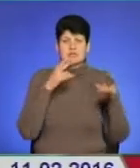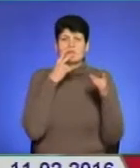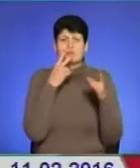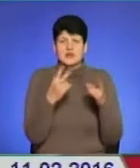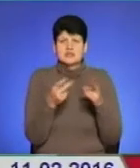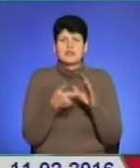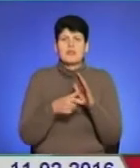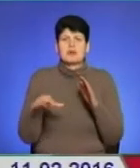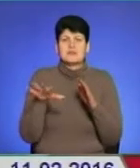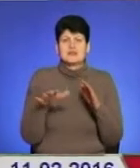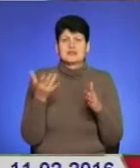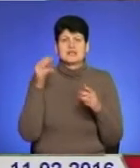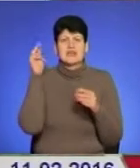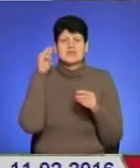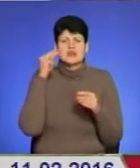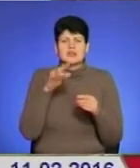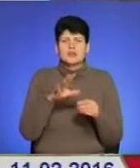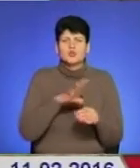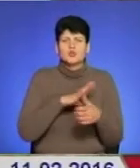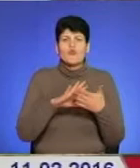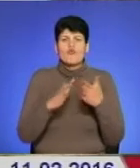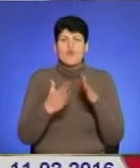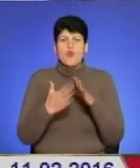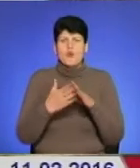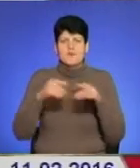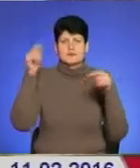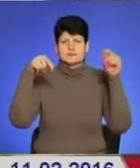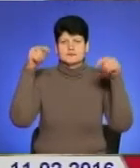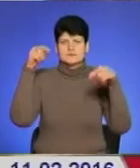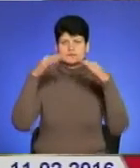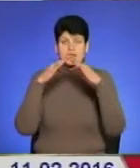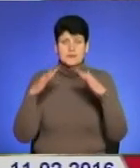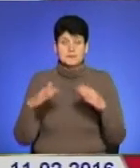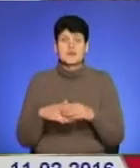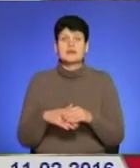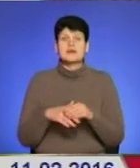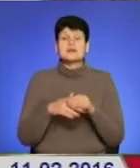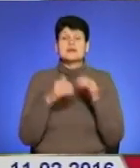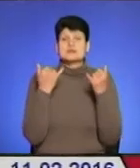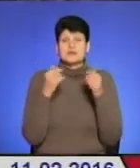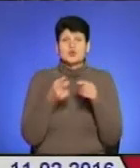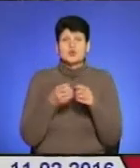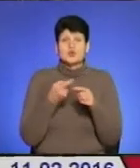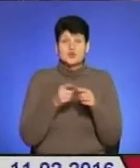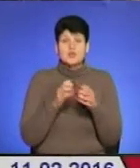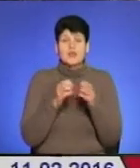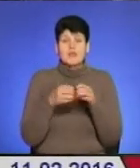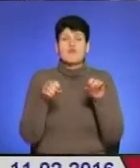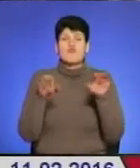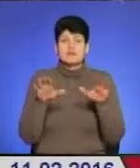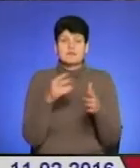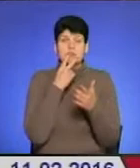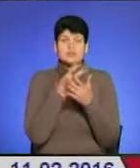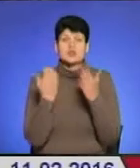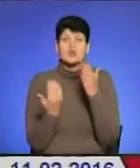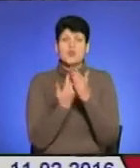навчання відбувалося в умовах, коли тече дах. Зараз ми цю проблему вже вирішили, і як бачите, новий дах